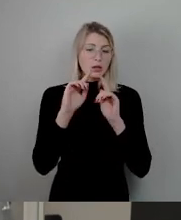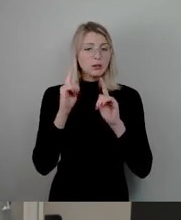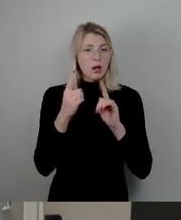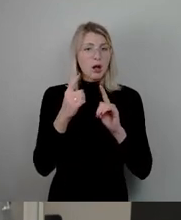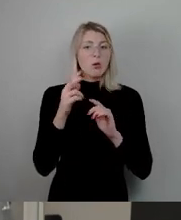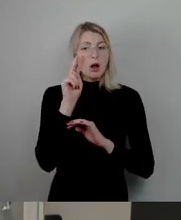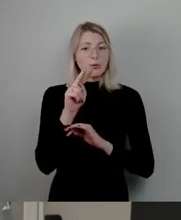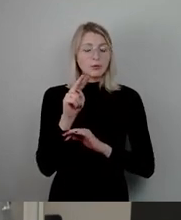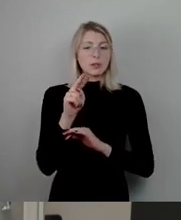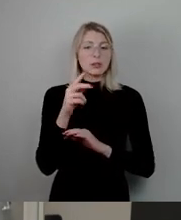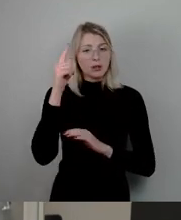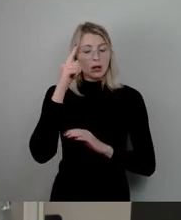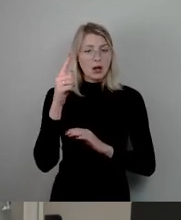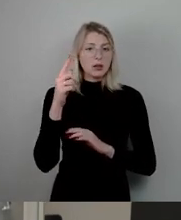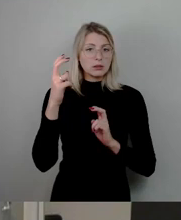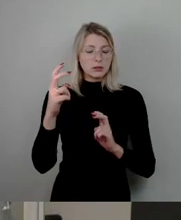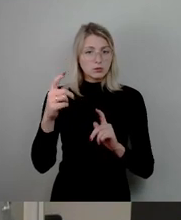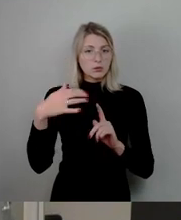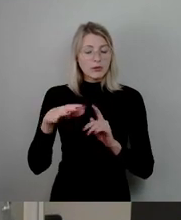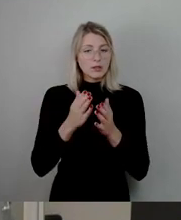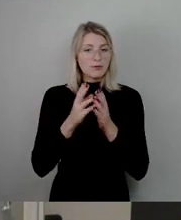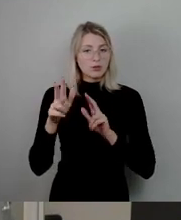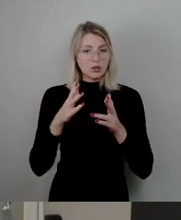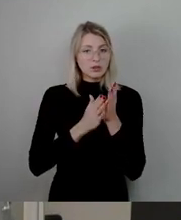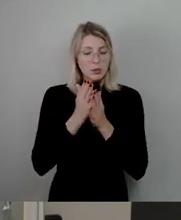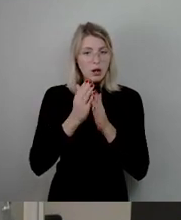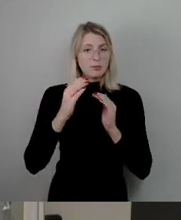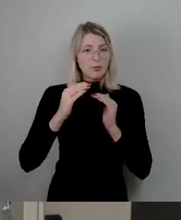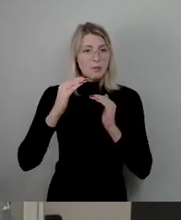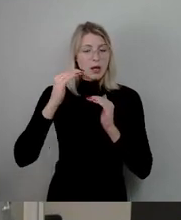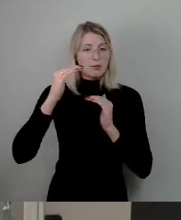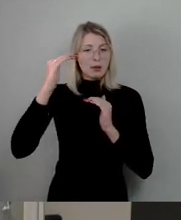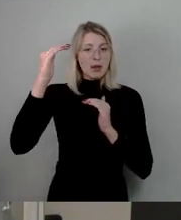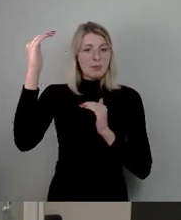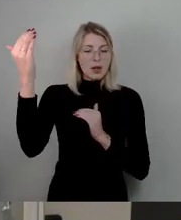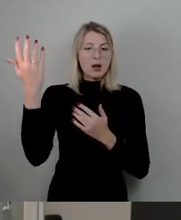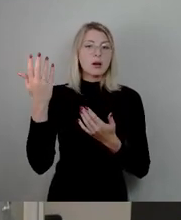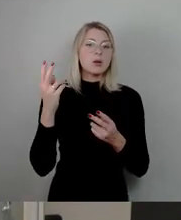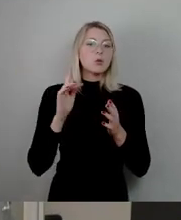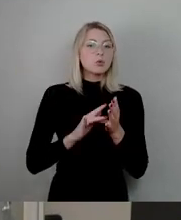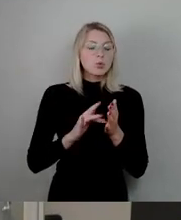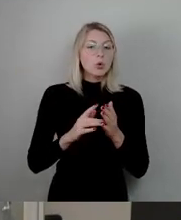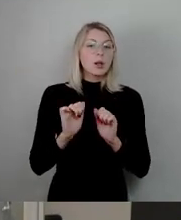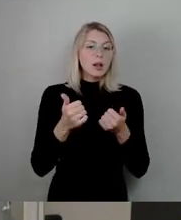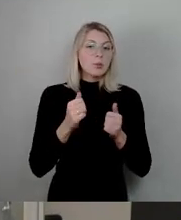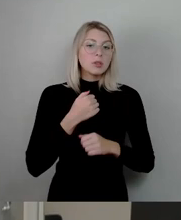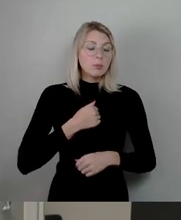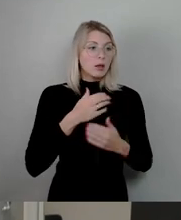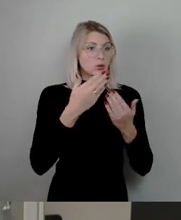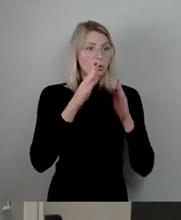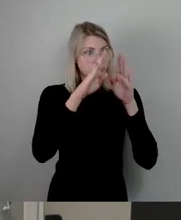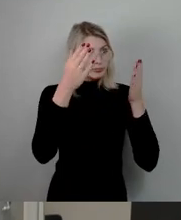dem Wirtschaftsplan, sind in den letzten Jahren deutlich gestiegen. Weil auch dann dieses Erlebnisbad, so wie es jetzt da ist, einfach einen